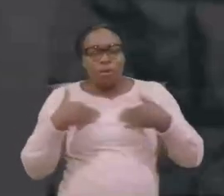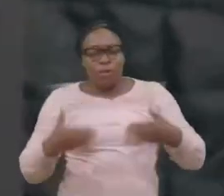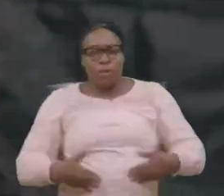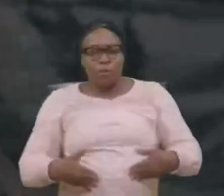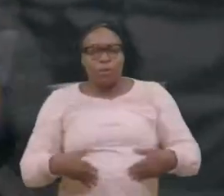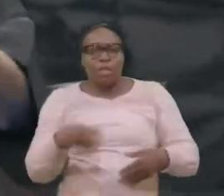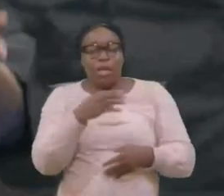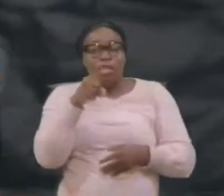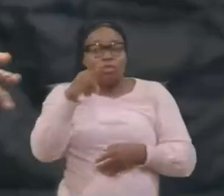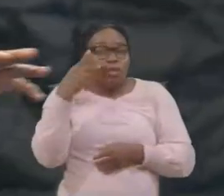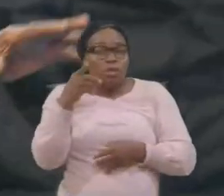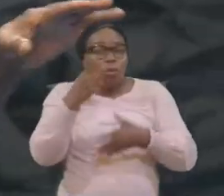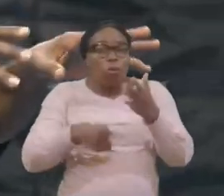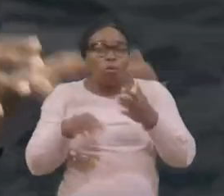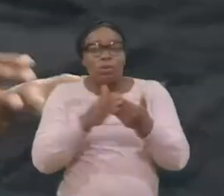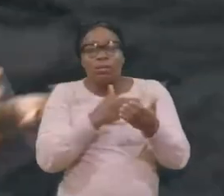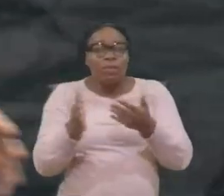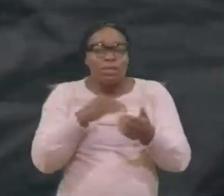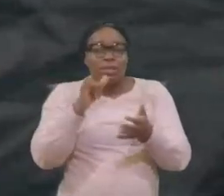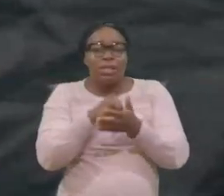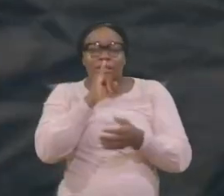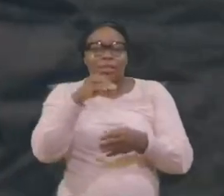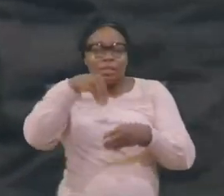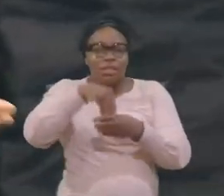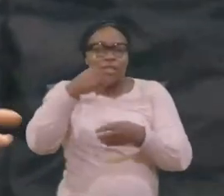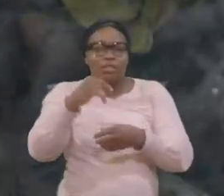et ce qui est dans la boisson